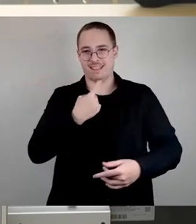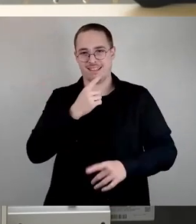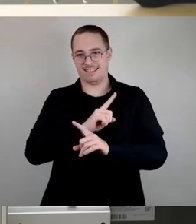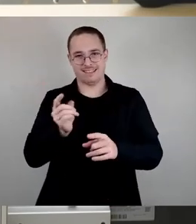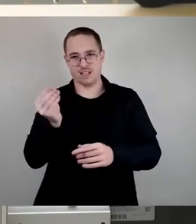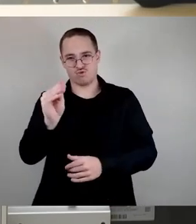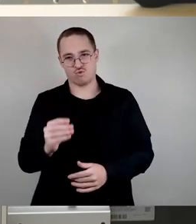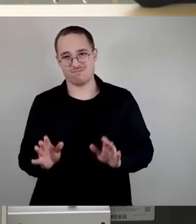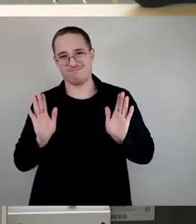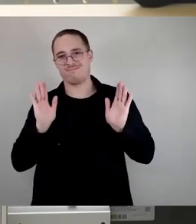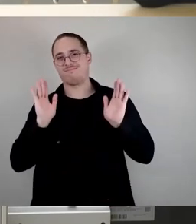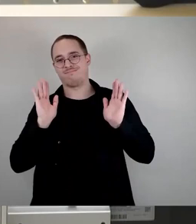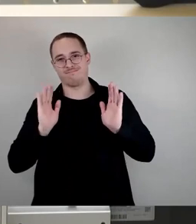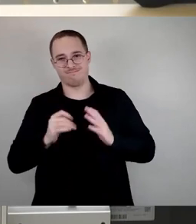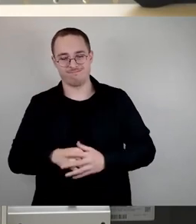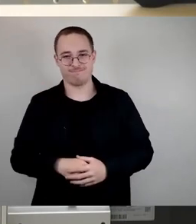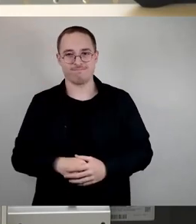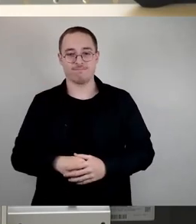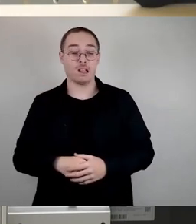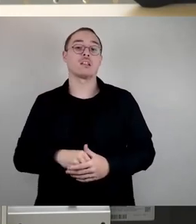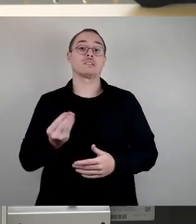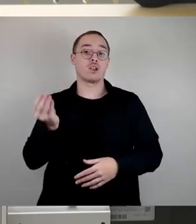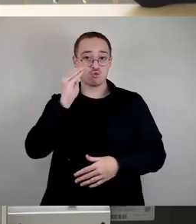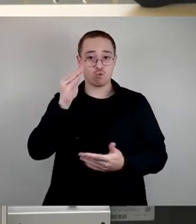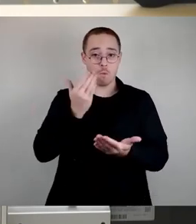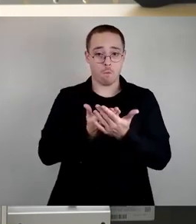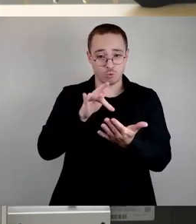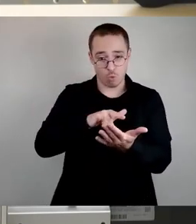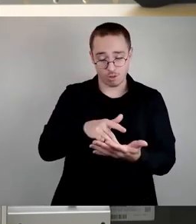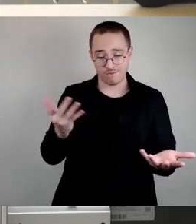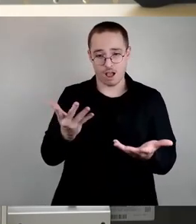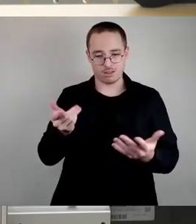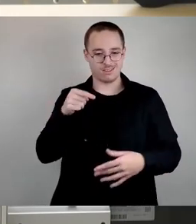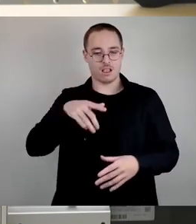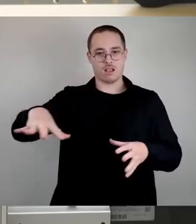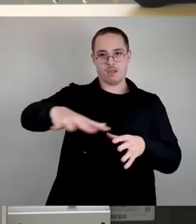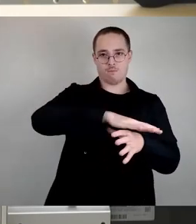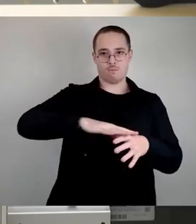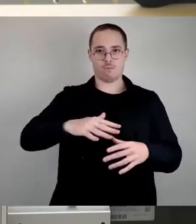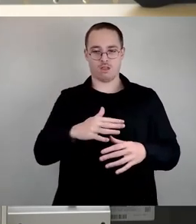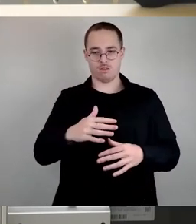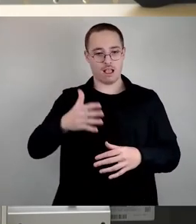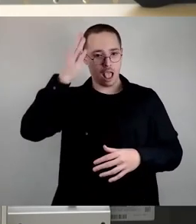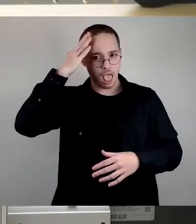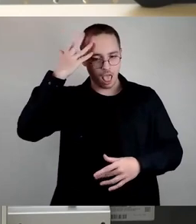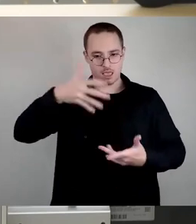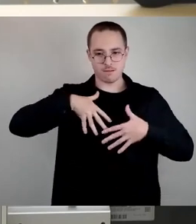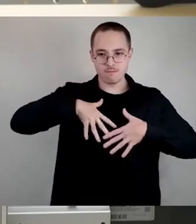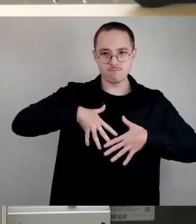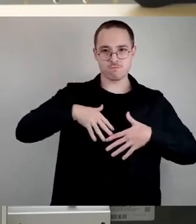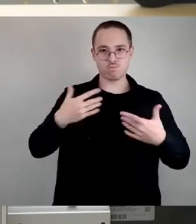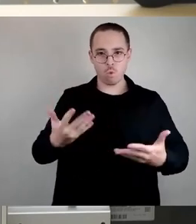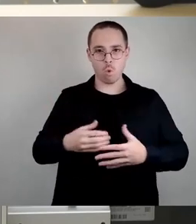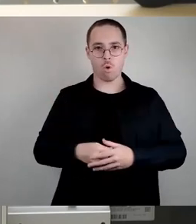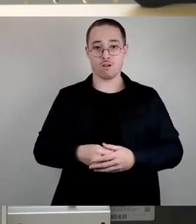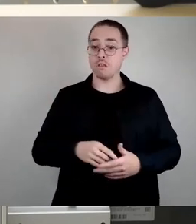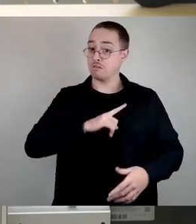Objektive Gründe. Wer sich in diesem Wohngebiet ein Stück weit auskennt, und ich nehme für mich den Anspruch, dass ich mich sehr gut auskenne, denn ich habe selbst zehn Jahre in diesem